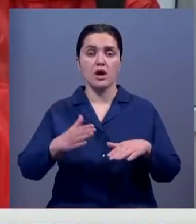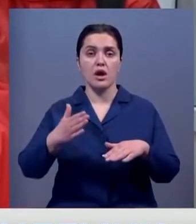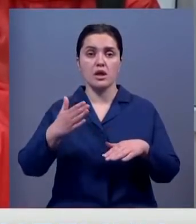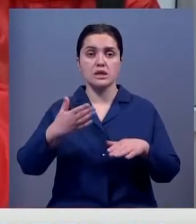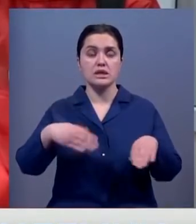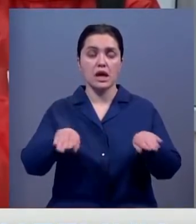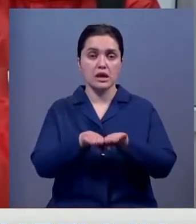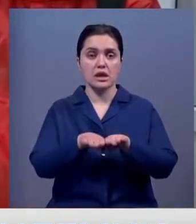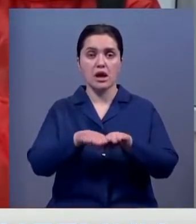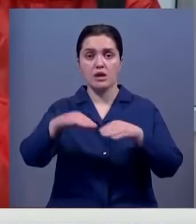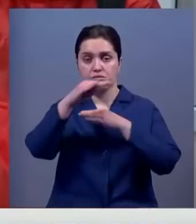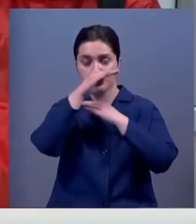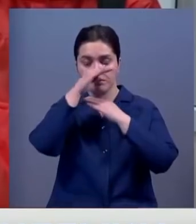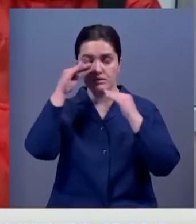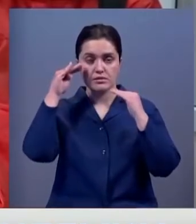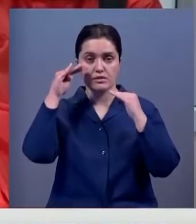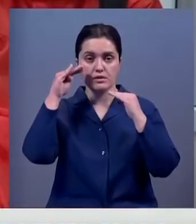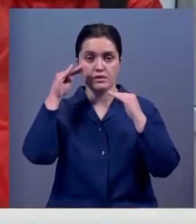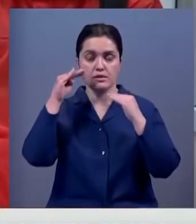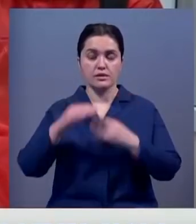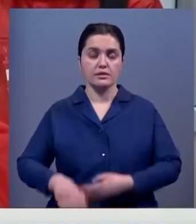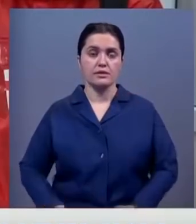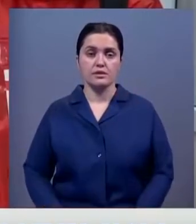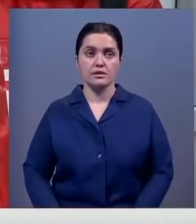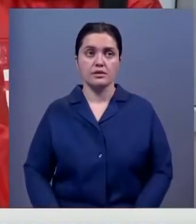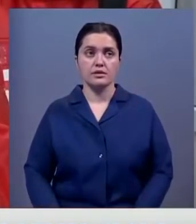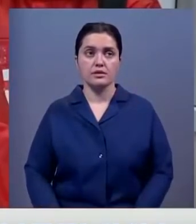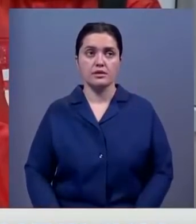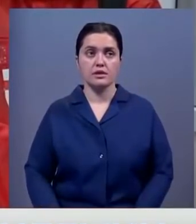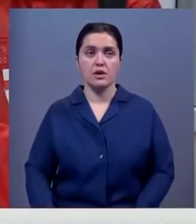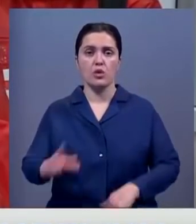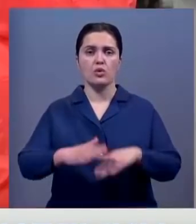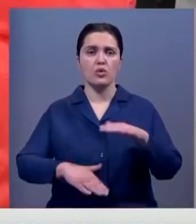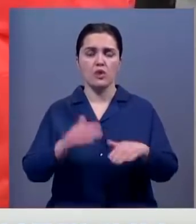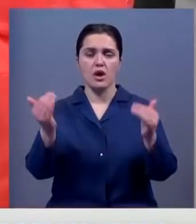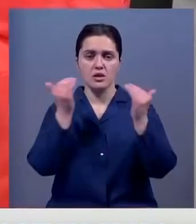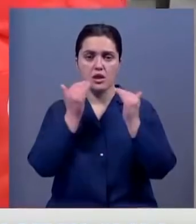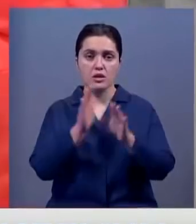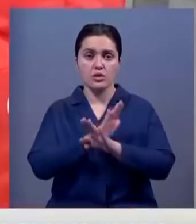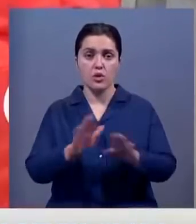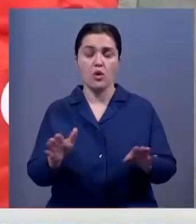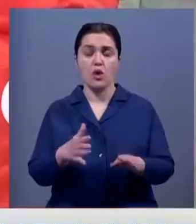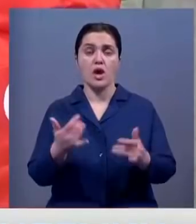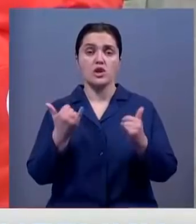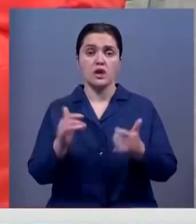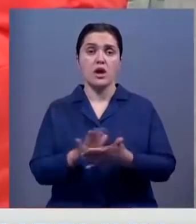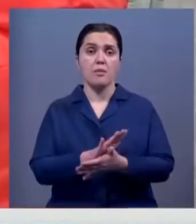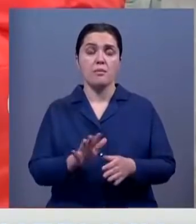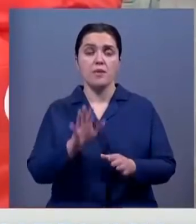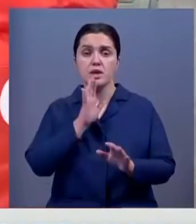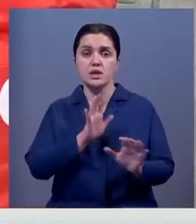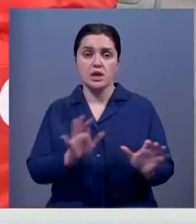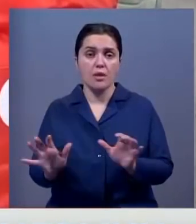Все закрывает ваш подбородок. Прикасаться руками к маске нельзя. Волонтеров сегодня больше заботит